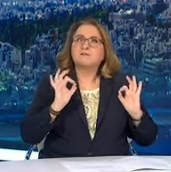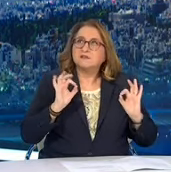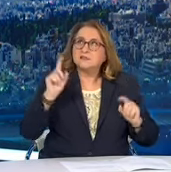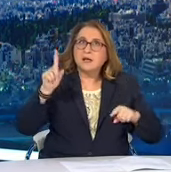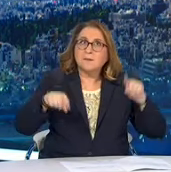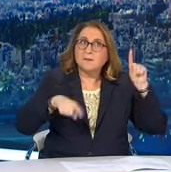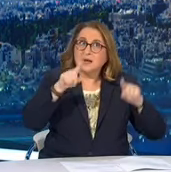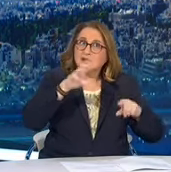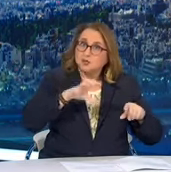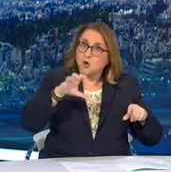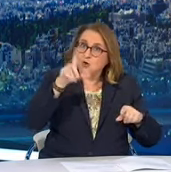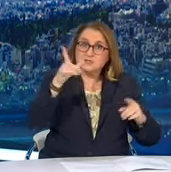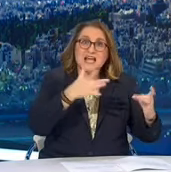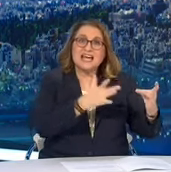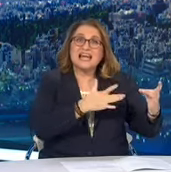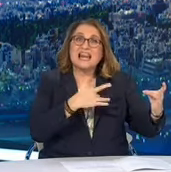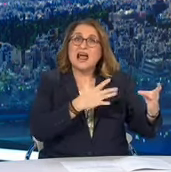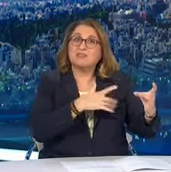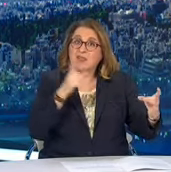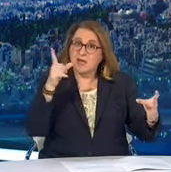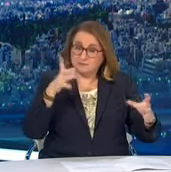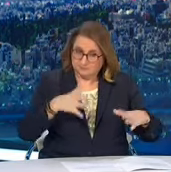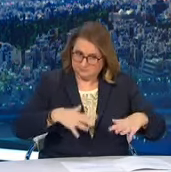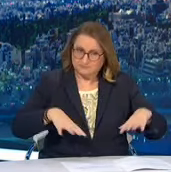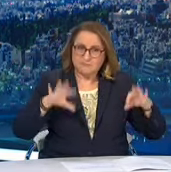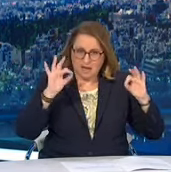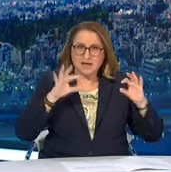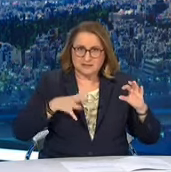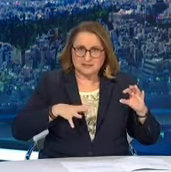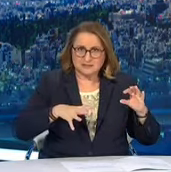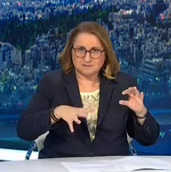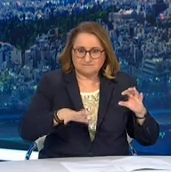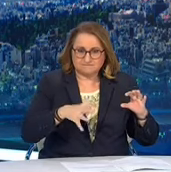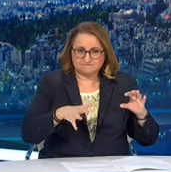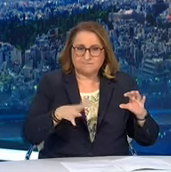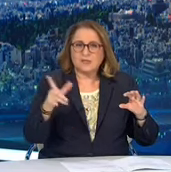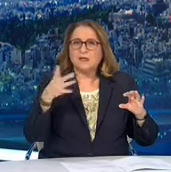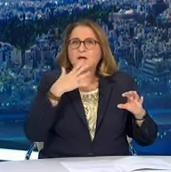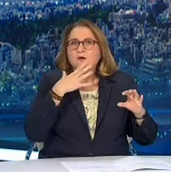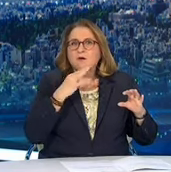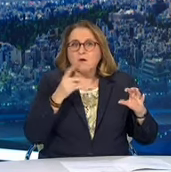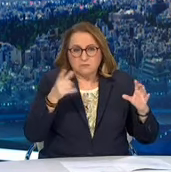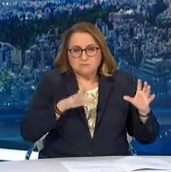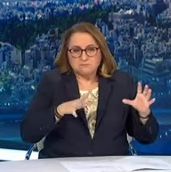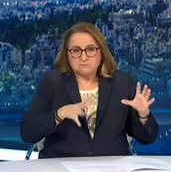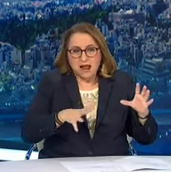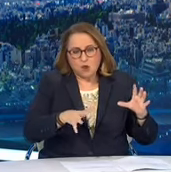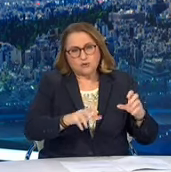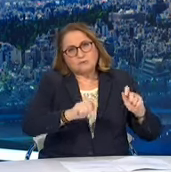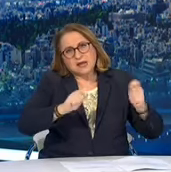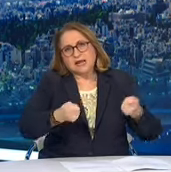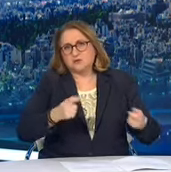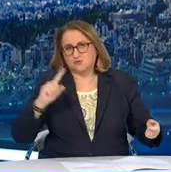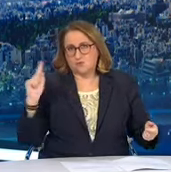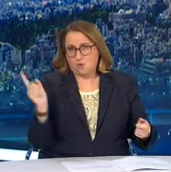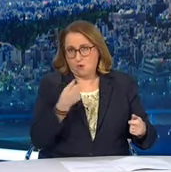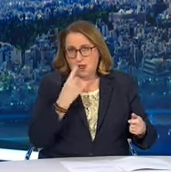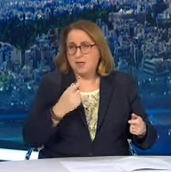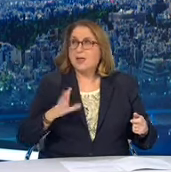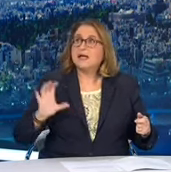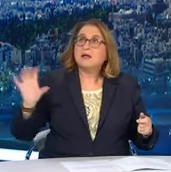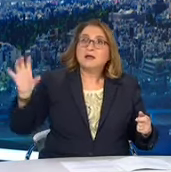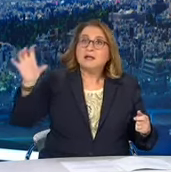Η Ιρλανδία είναι πολύ κοντά σε ένα πραγματικό lockdown, απαγορευτικό, σε σχέση με τις υπόλοιπες ευρωπαϊκές χώρες. Οι άλλοι κοίτα να περιορίσουν